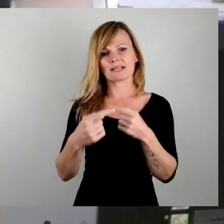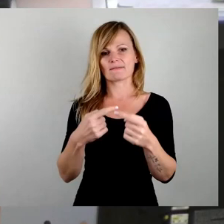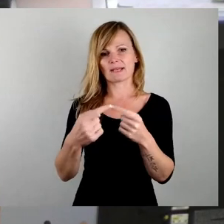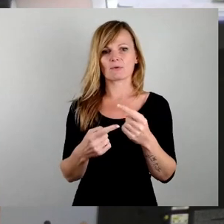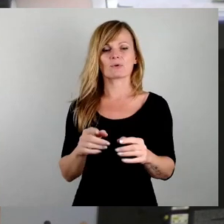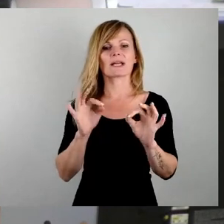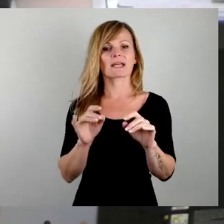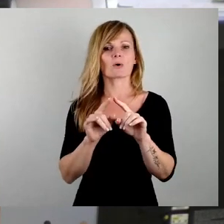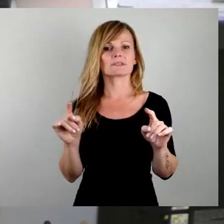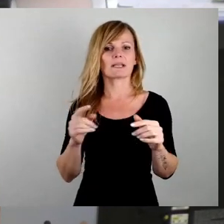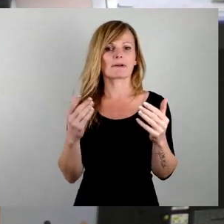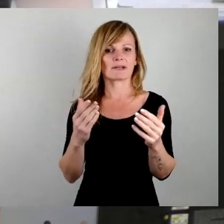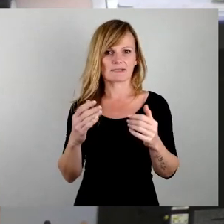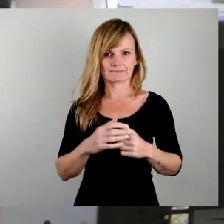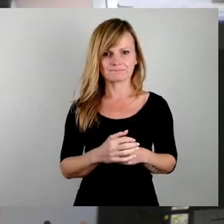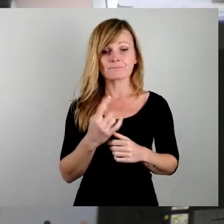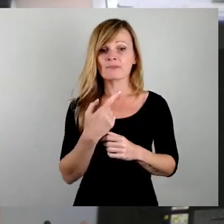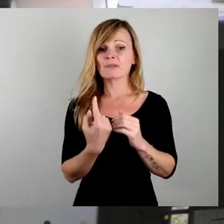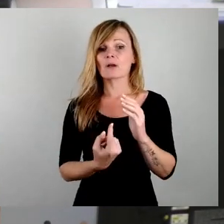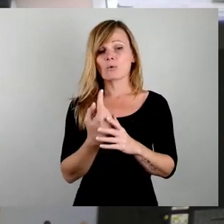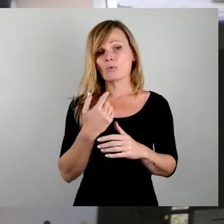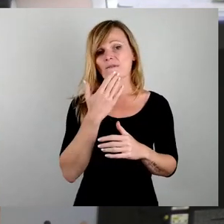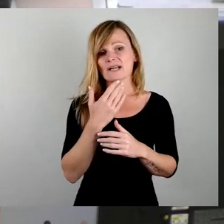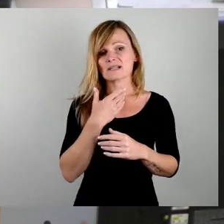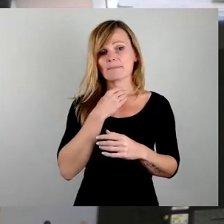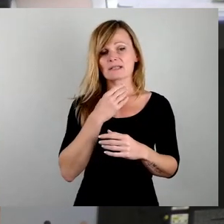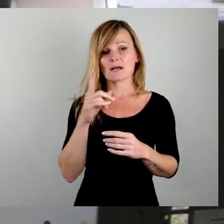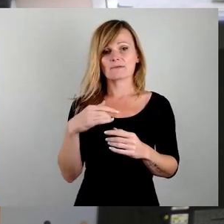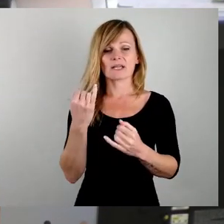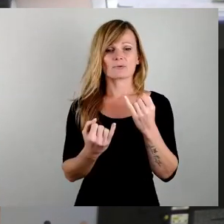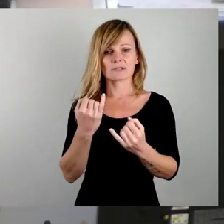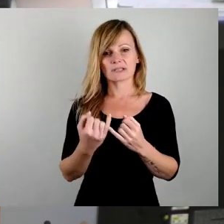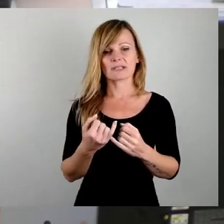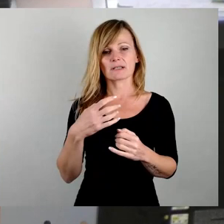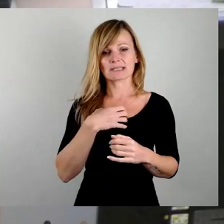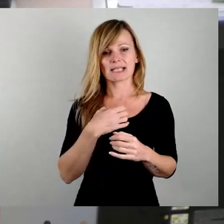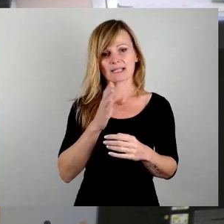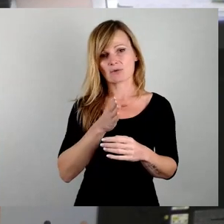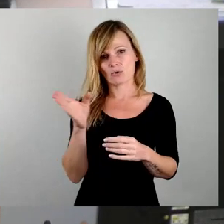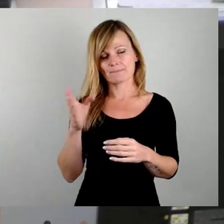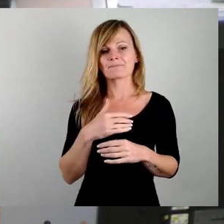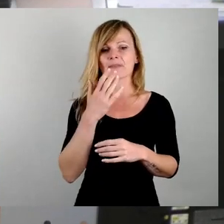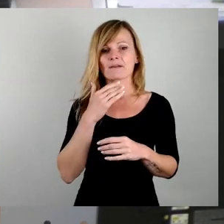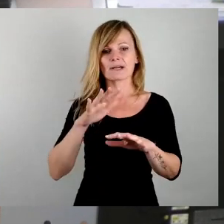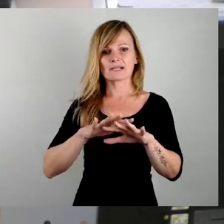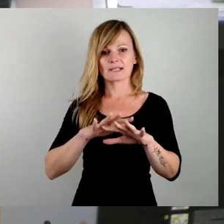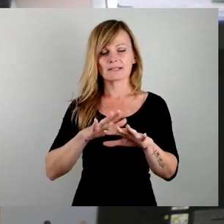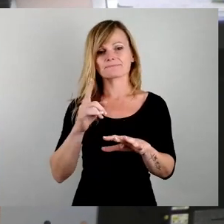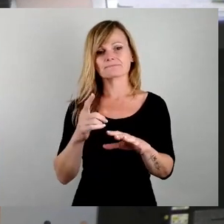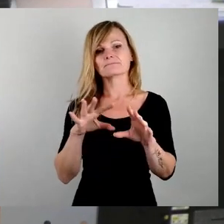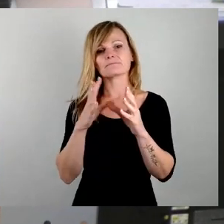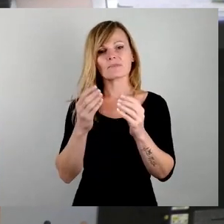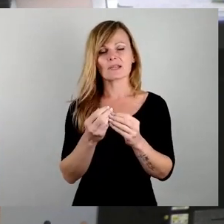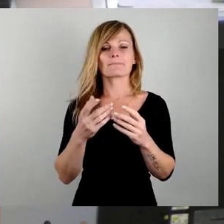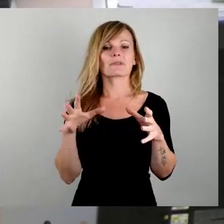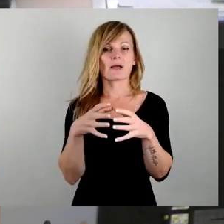Wir haben letzten Endes einen hohen Wasserbedarf in den nächsten Jahren der Industrie im Dresdner Norden. Das Wassernetz ist insgesamt und die Kapazitäten bereits heute